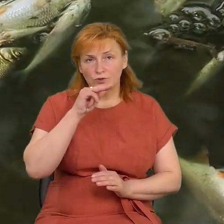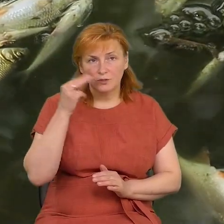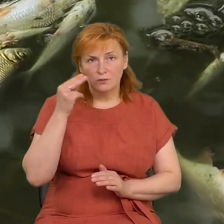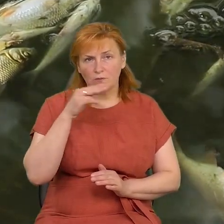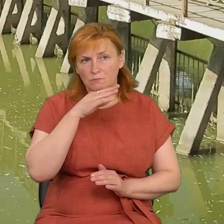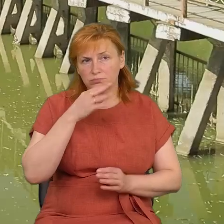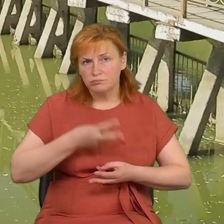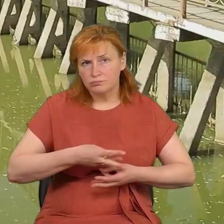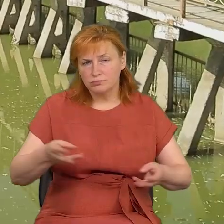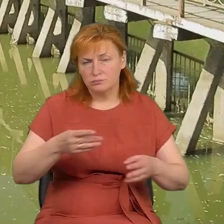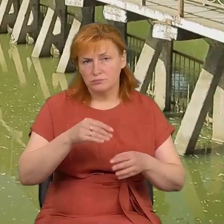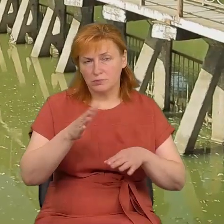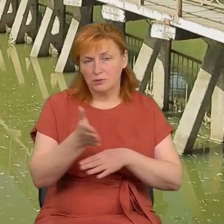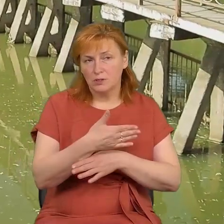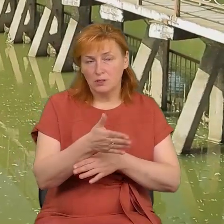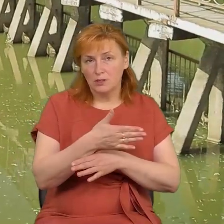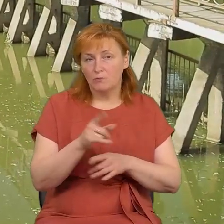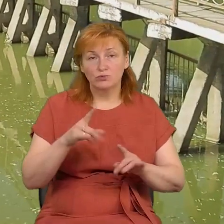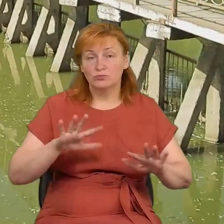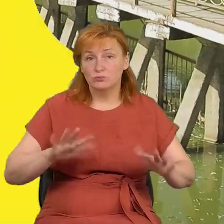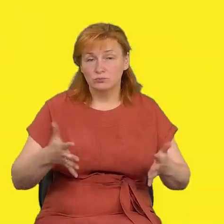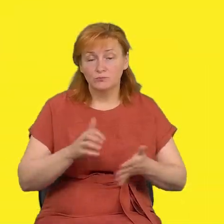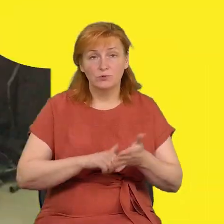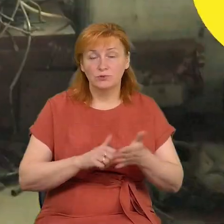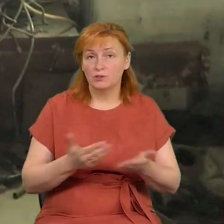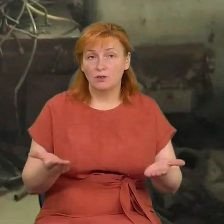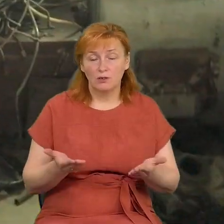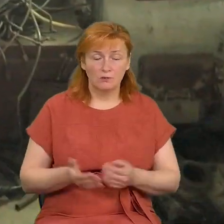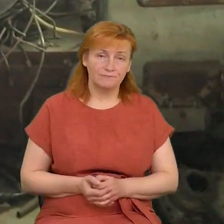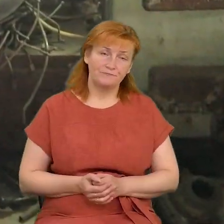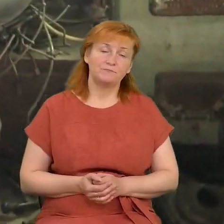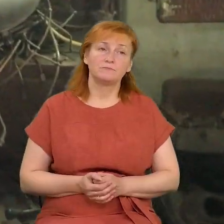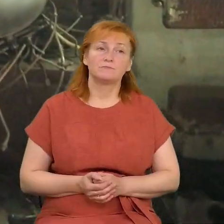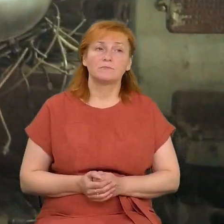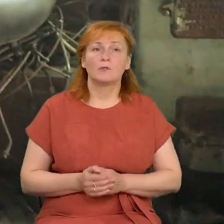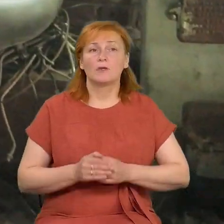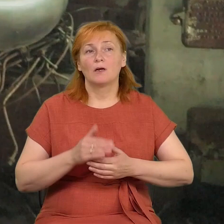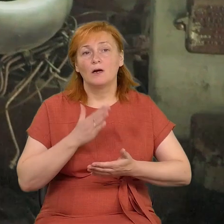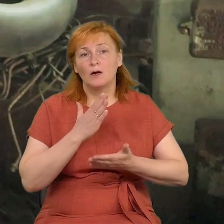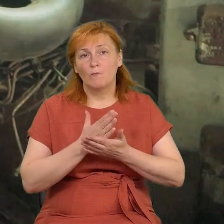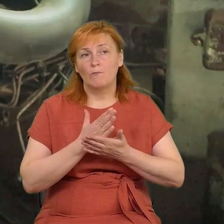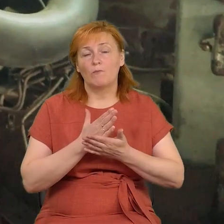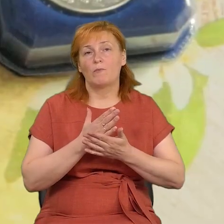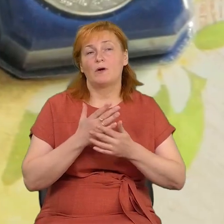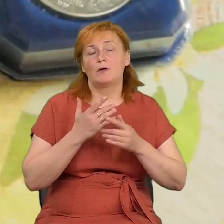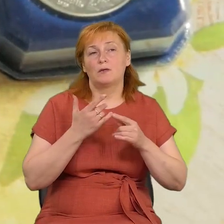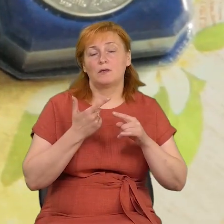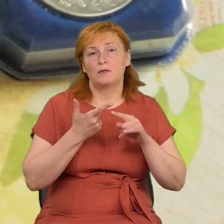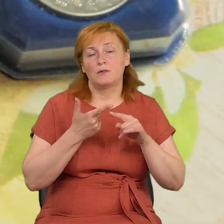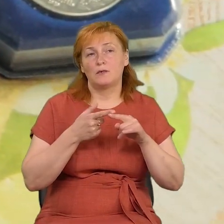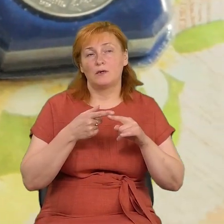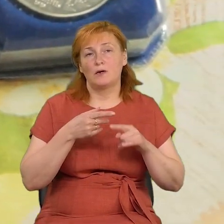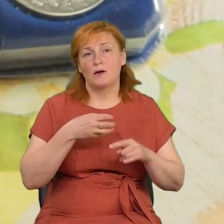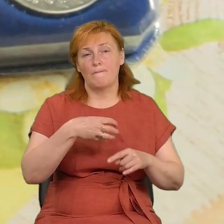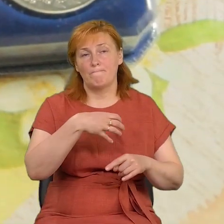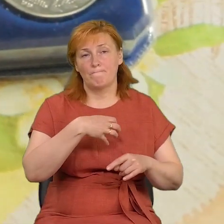Що сталося та якими можуть бути наслідки? Має півкабіни Су-34 та медаль від